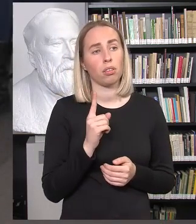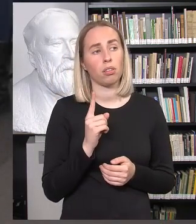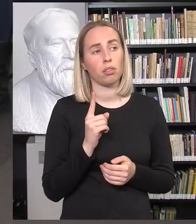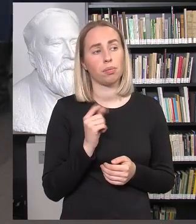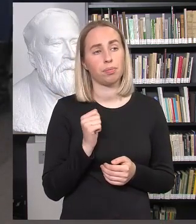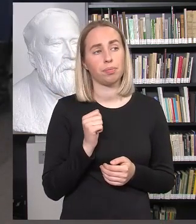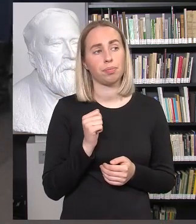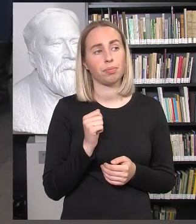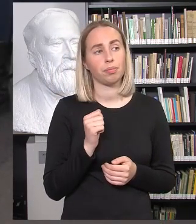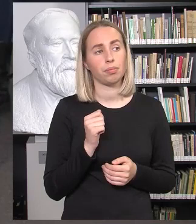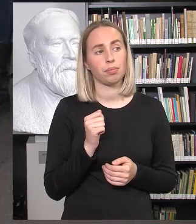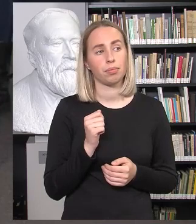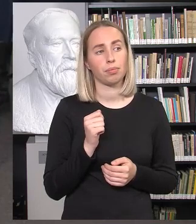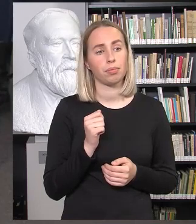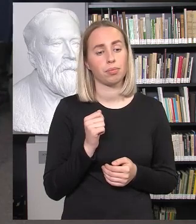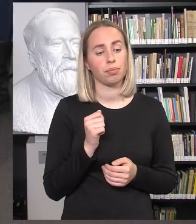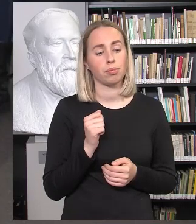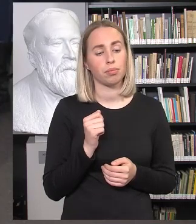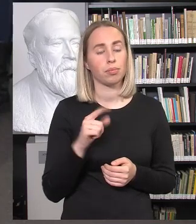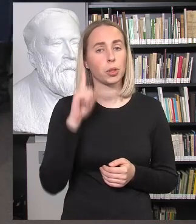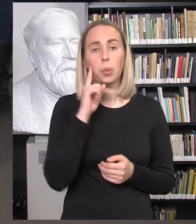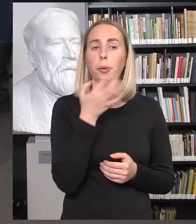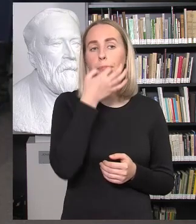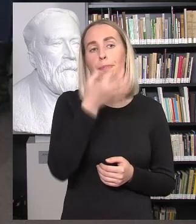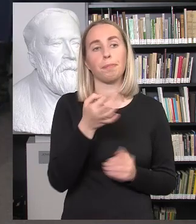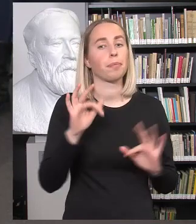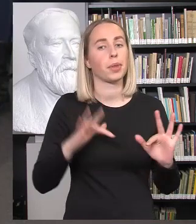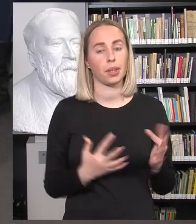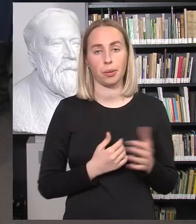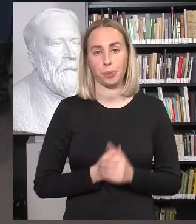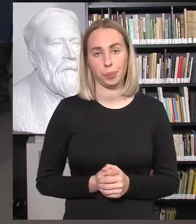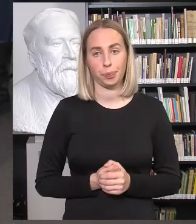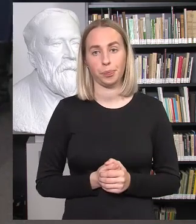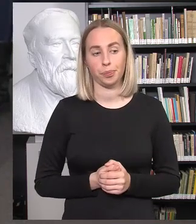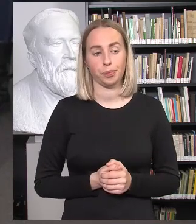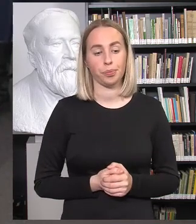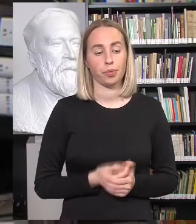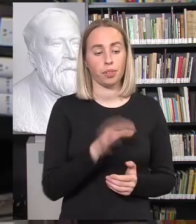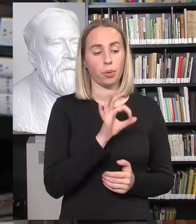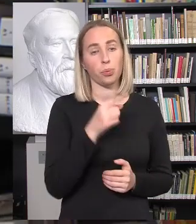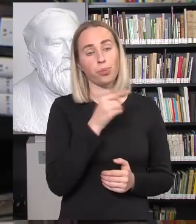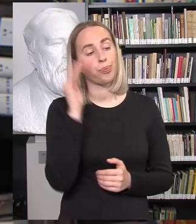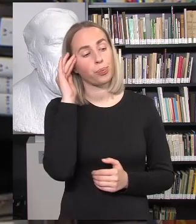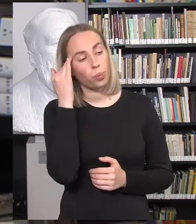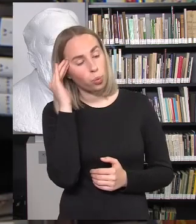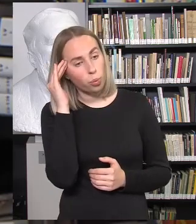aš tiesiog kur linkiu. Manau, toks susirūpinimas yra, kad